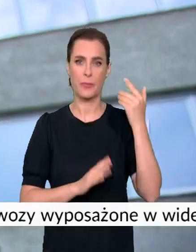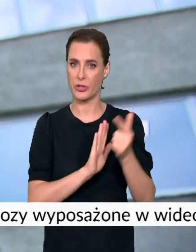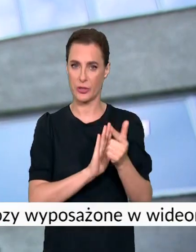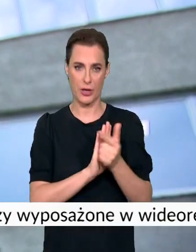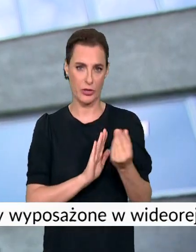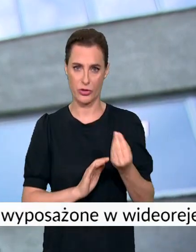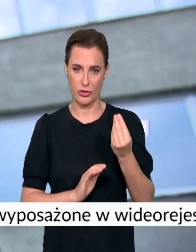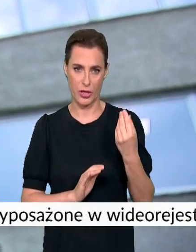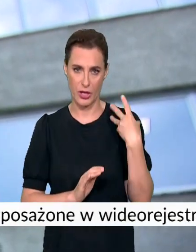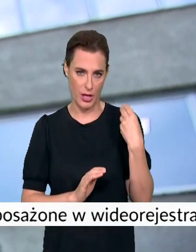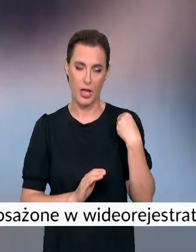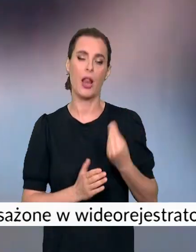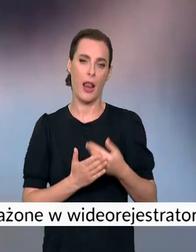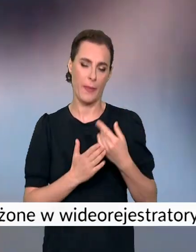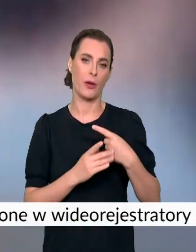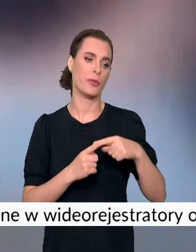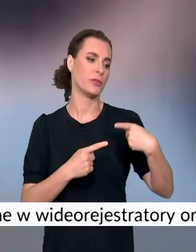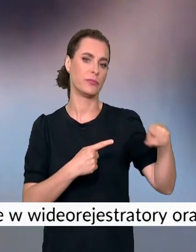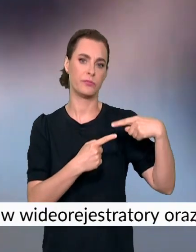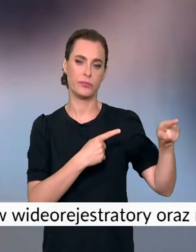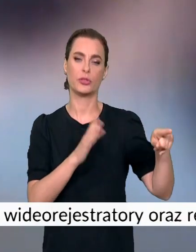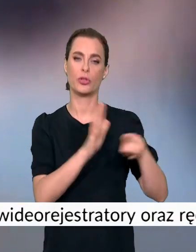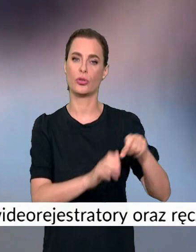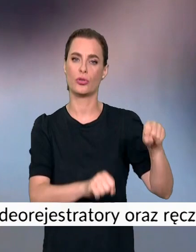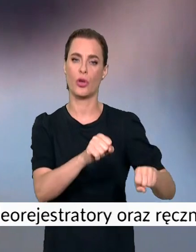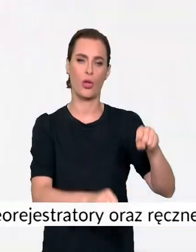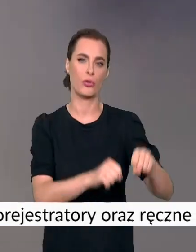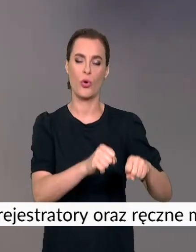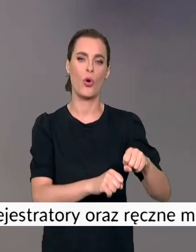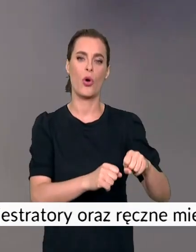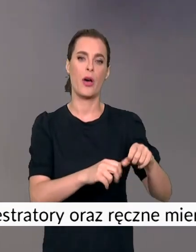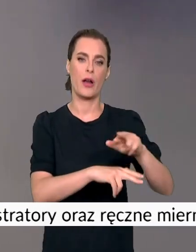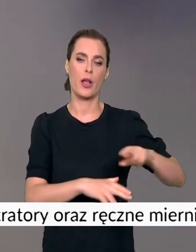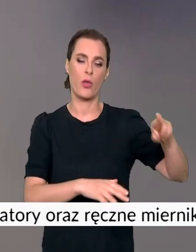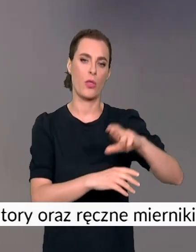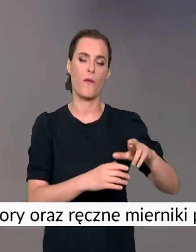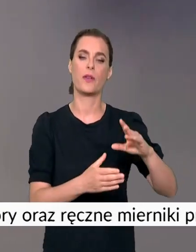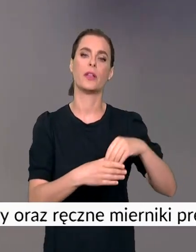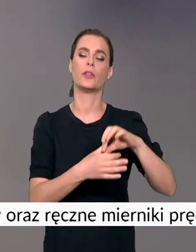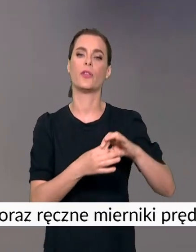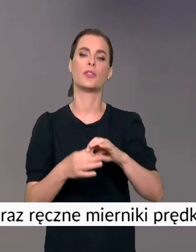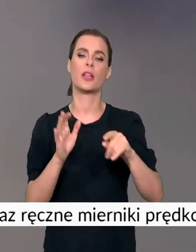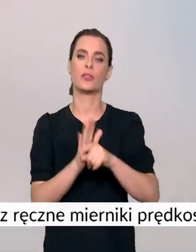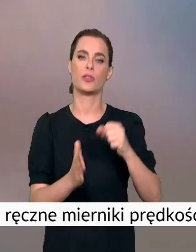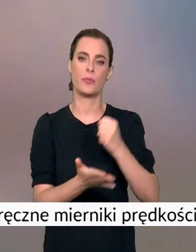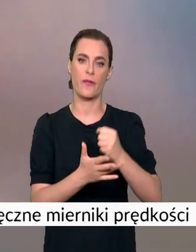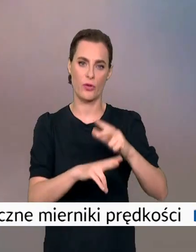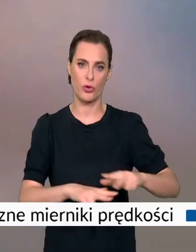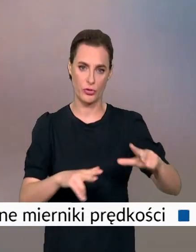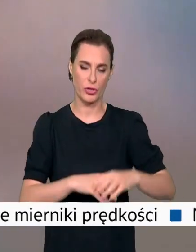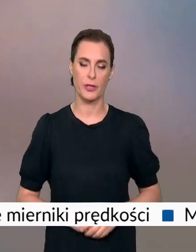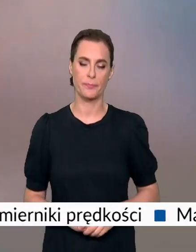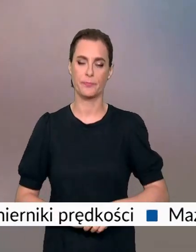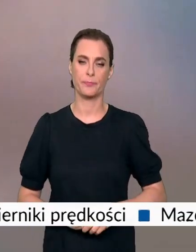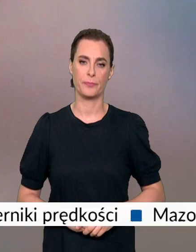lat, stąd też będą przekazane do dyspozycji sądu rejonowego w Legionowie wydziału do spraw rodzinnych. Czynności z